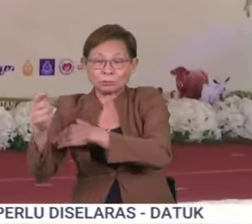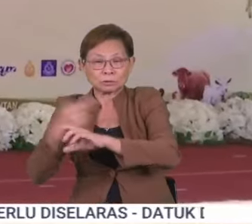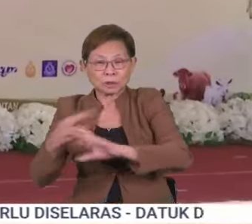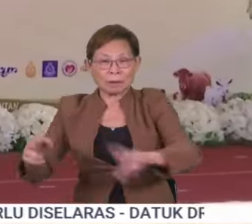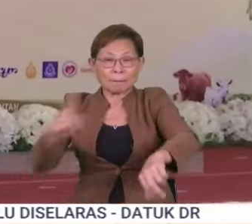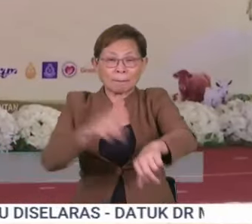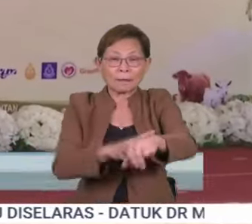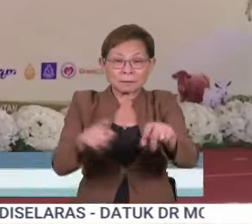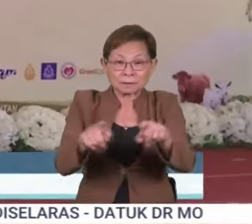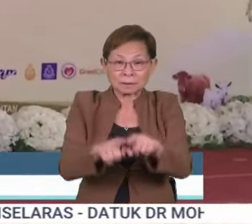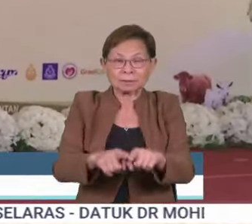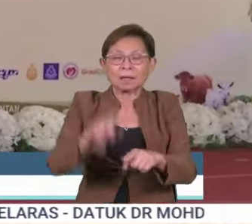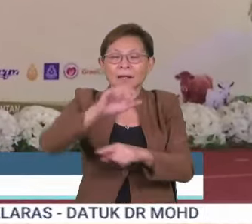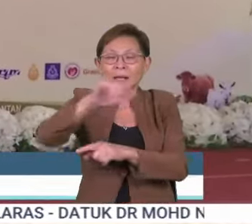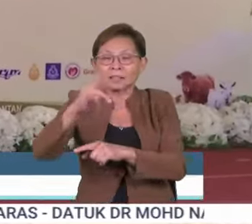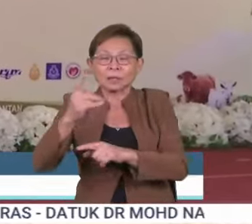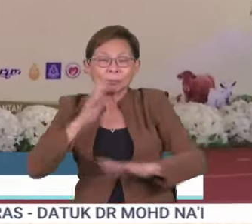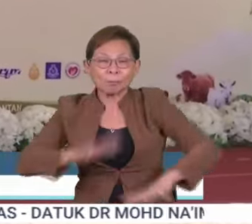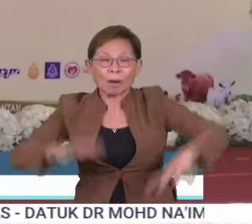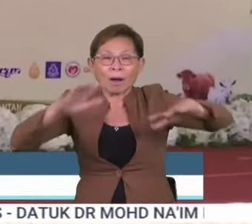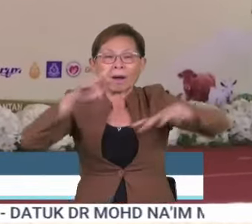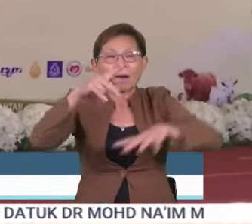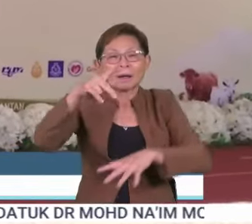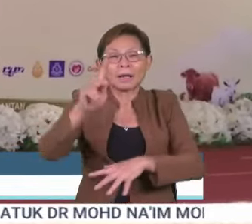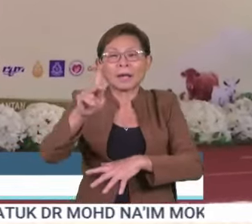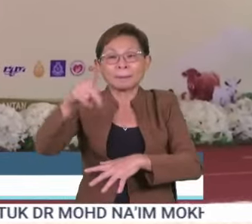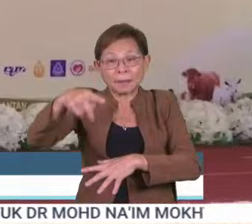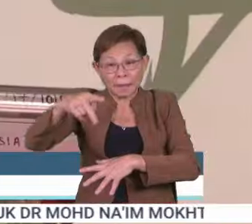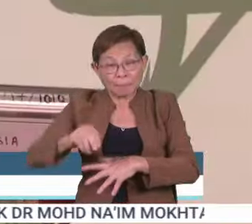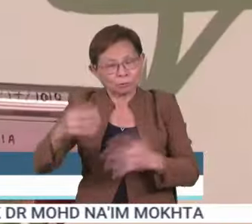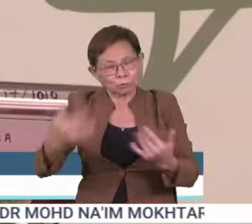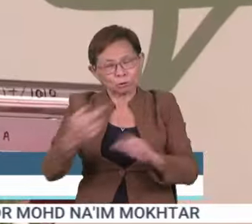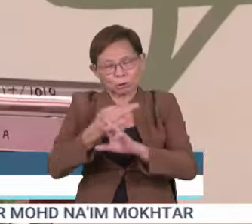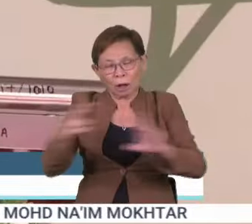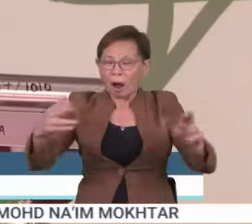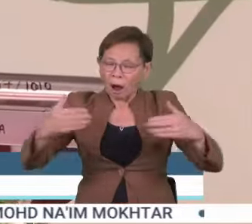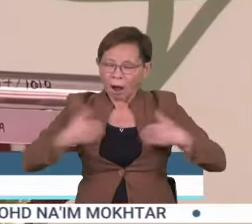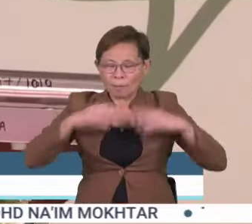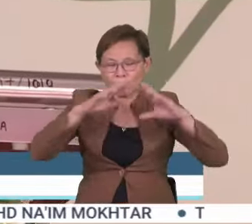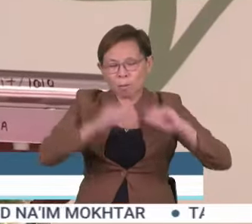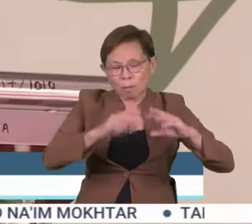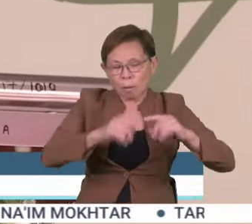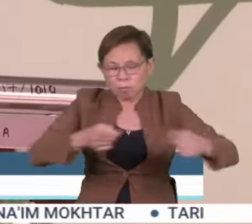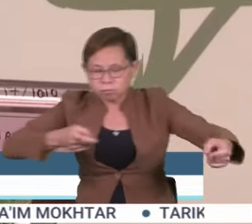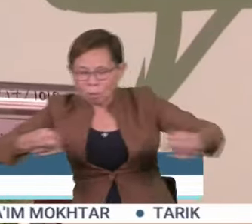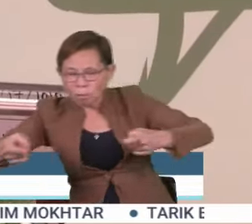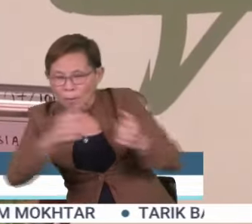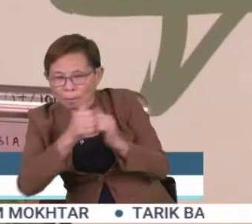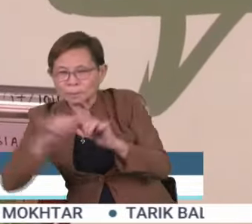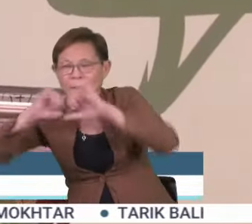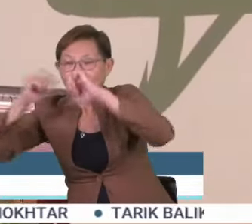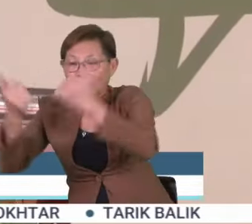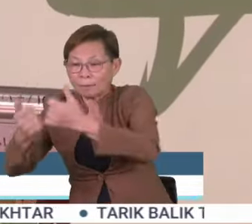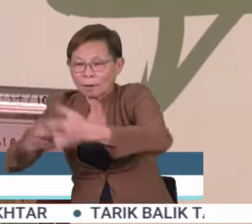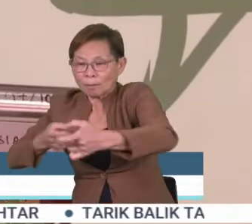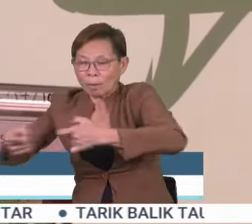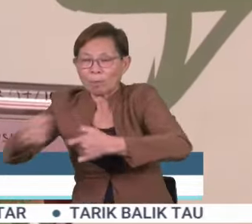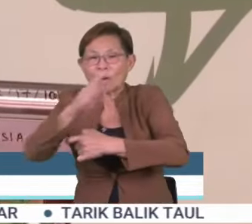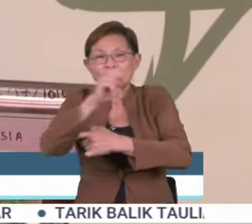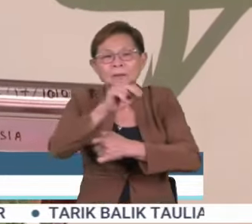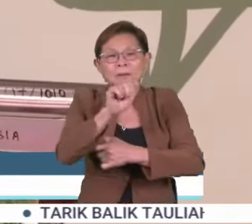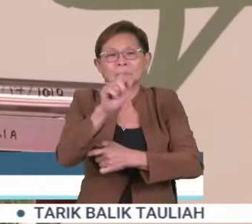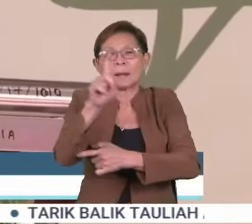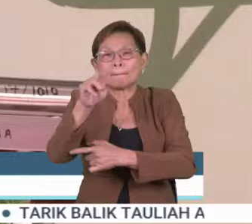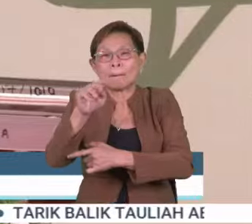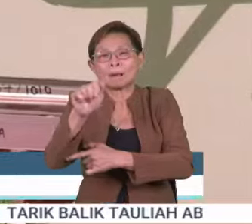masa yang sama, Jawatan Kuasa Banjir Kementerian Pendidikan KPM juga sudah mengadakan mesyuarat pelarasan bersama Agensi Pengurusan Bencana